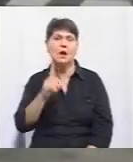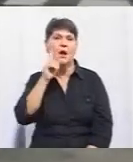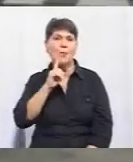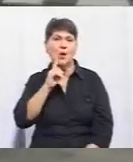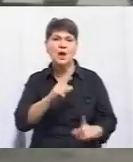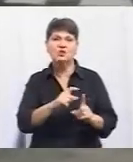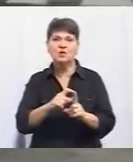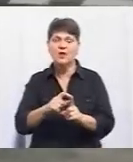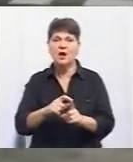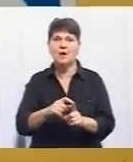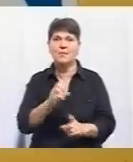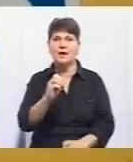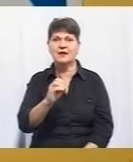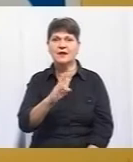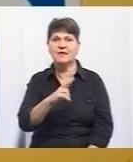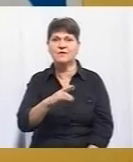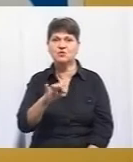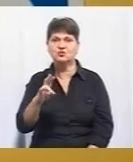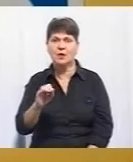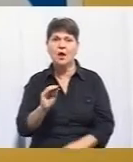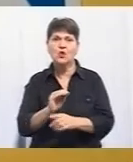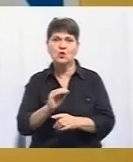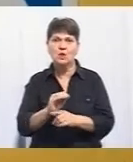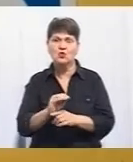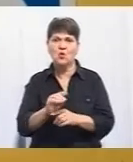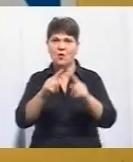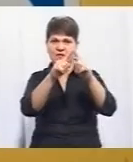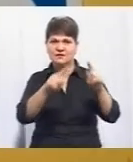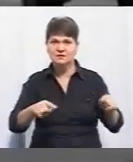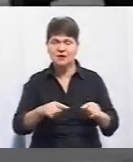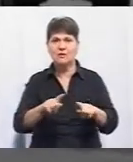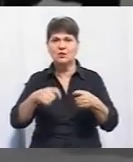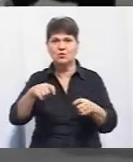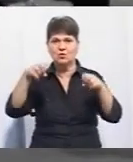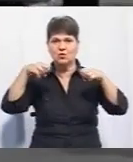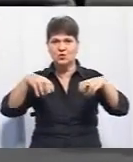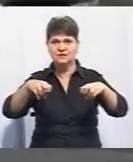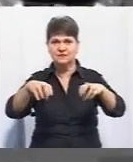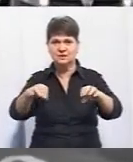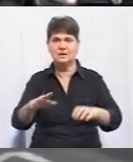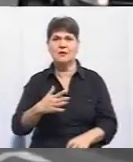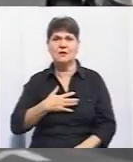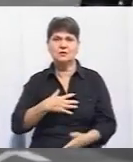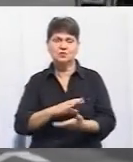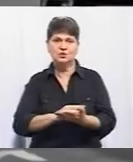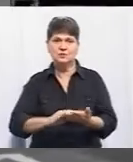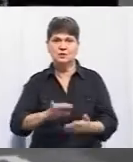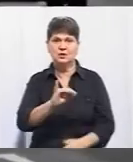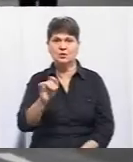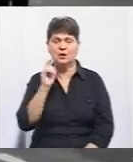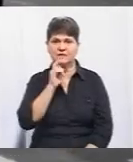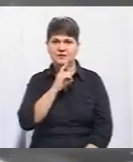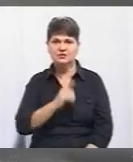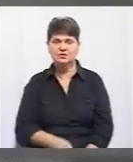ж, за словами Явтощака, тут встановлять додаткові дорожні знаки та додадуть освітлення. Юлія Вознюк, Володимир Черніков, новини на Суспільному,